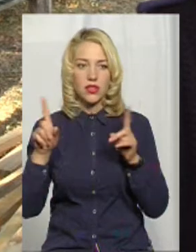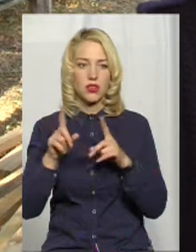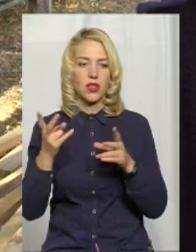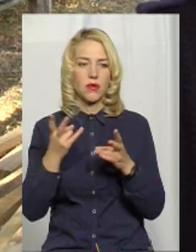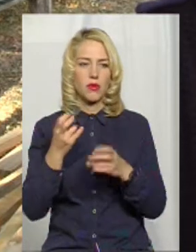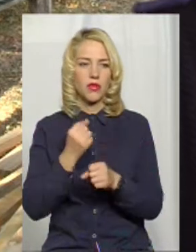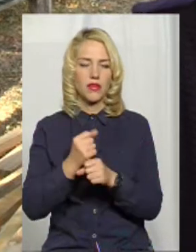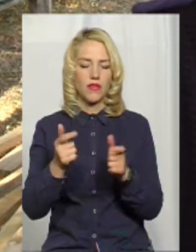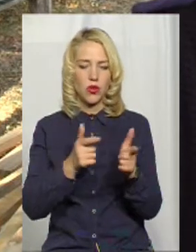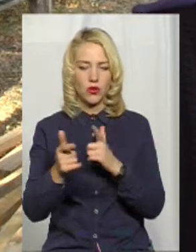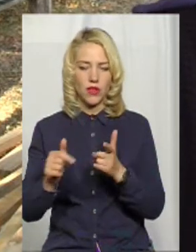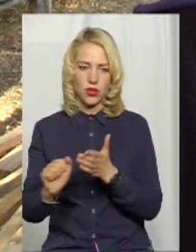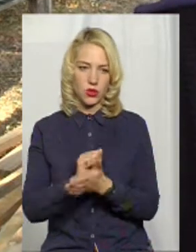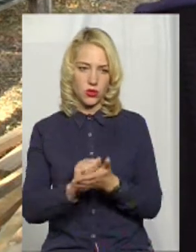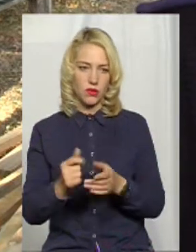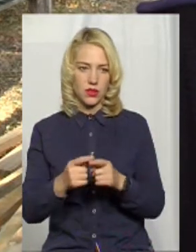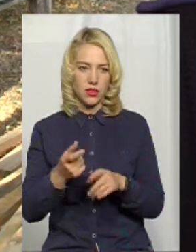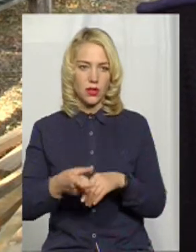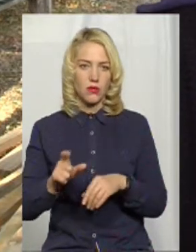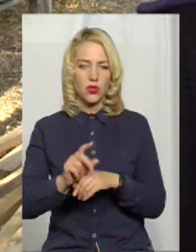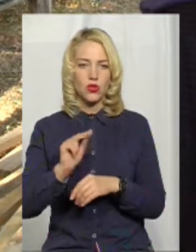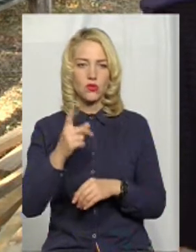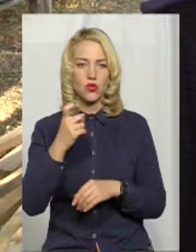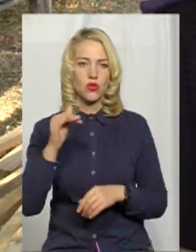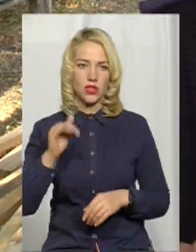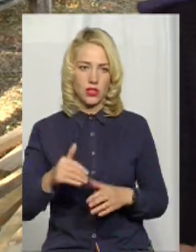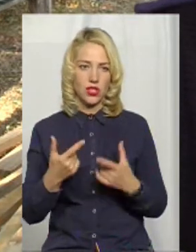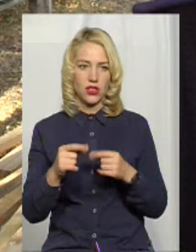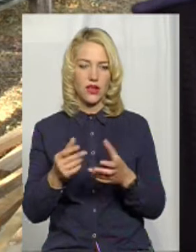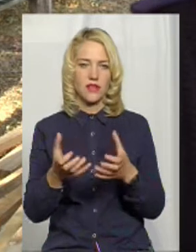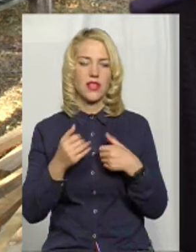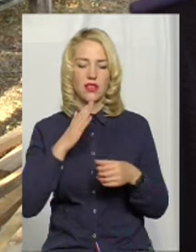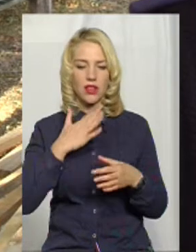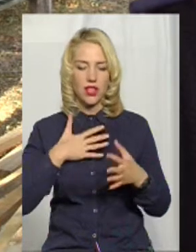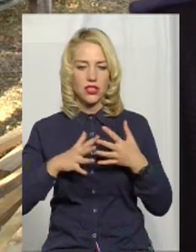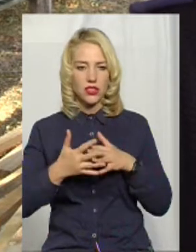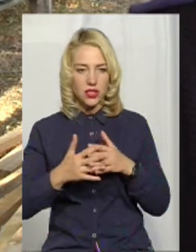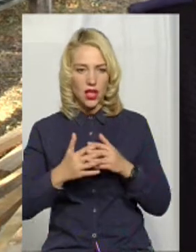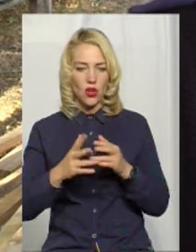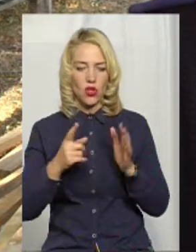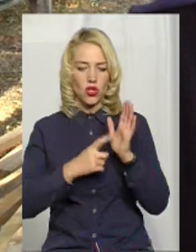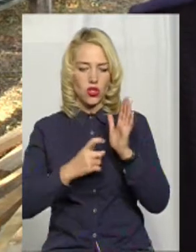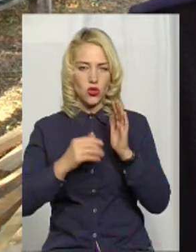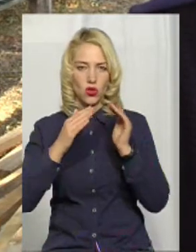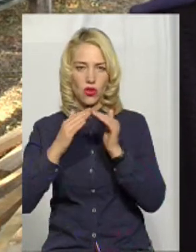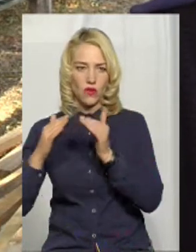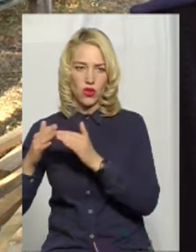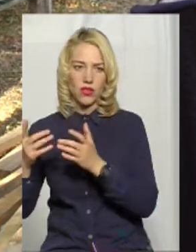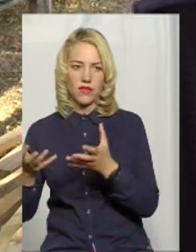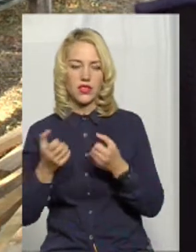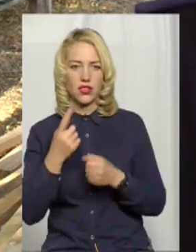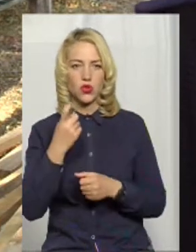готовляти документацію. Це треба більше 100 тисяч. Ви скажіть, будь ласка, де наше село, яке є 600 дворів, має взяти 100 тисяч?